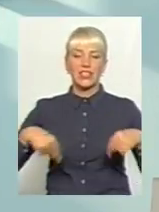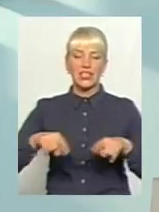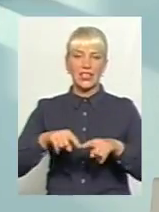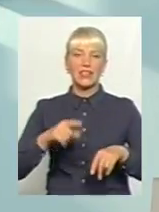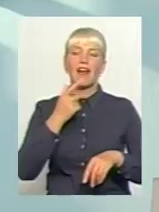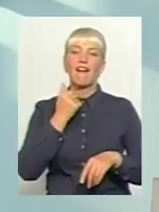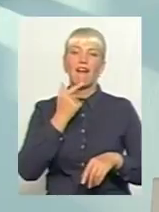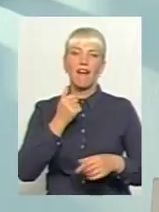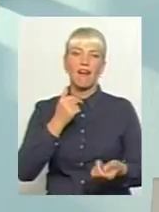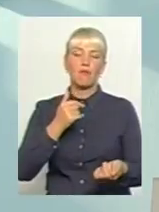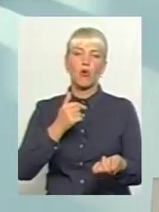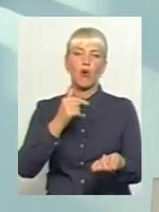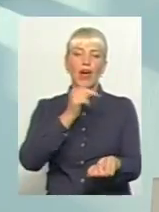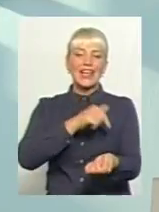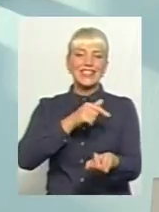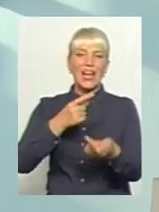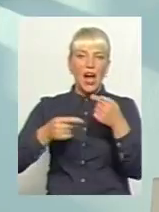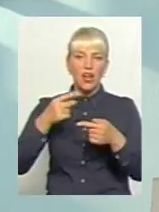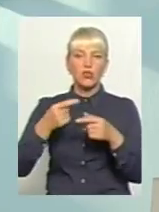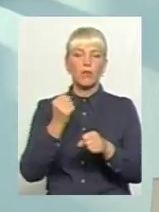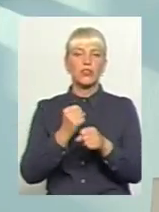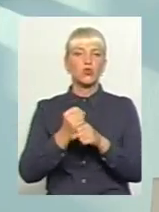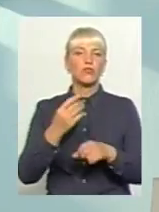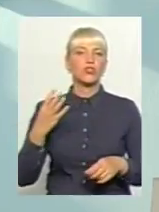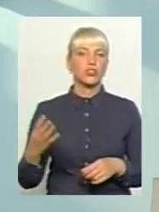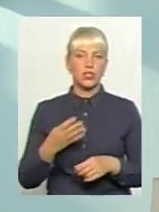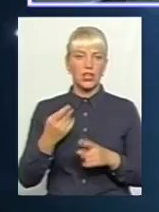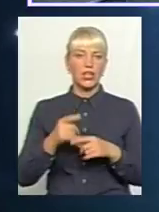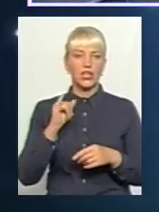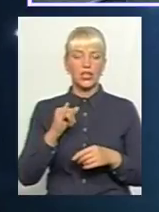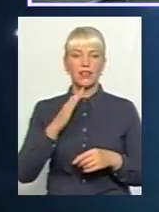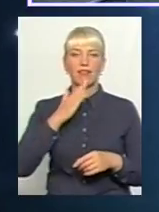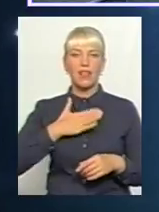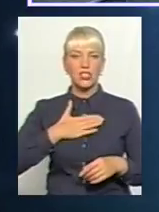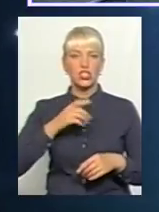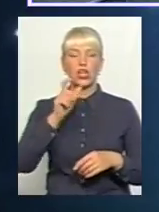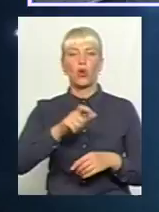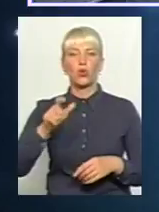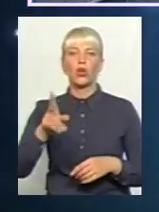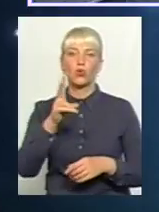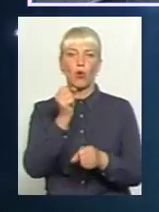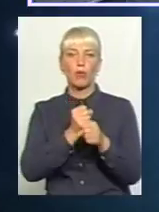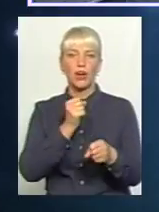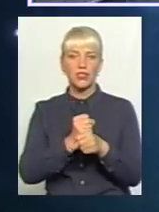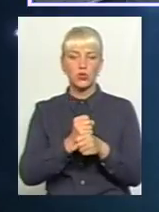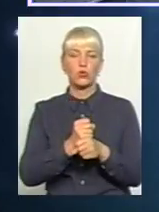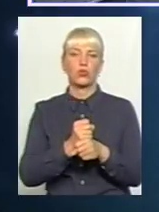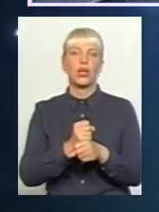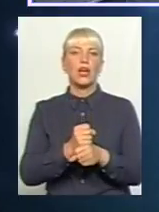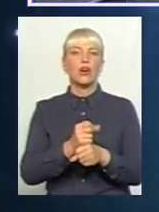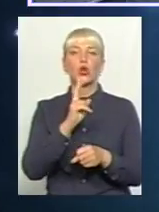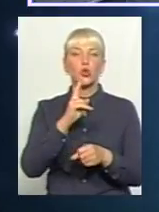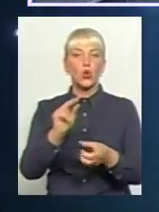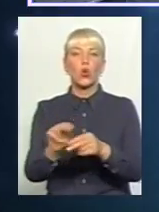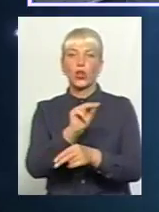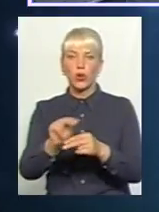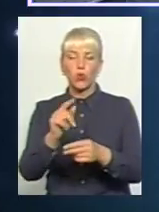працює в чотири зміни, і наші міські жителі, які проходять сеанси гемодіалізу, вони, як